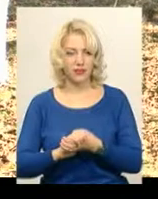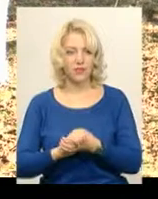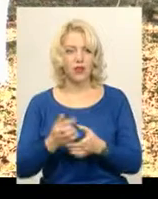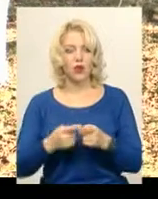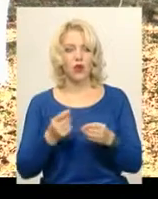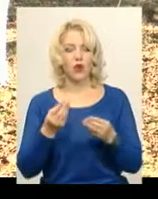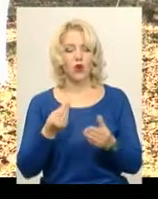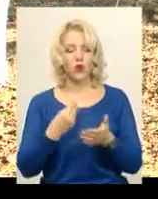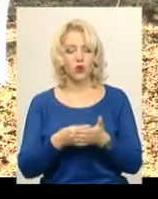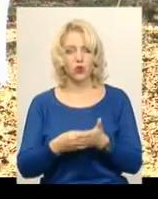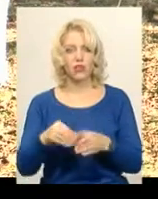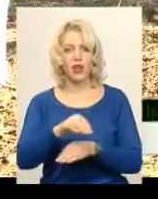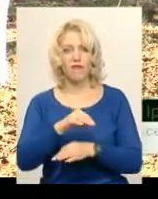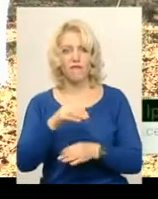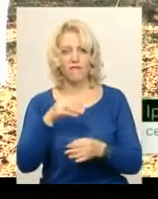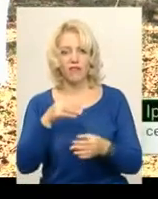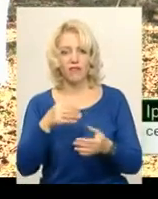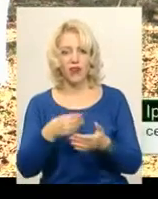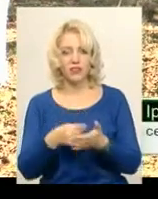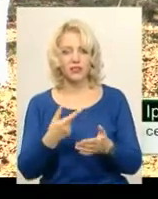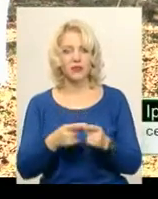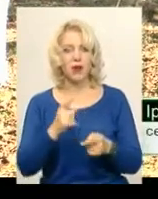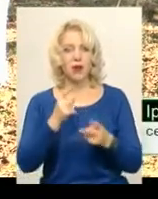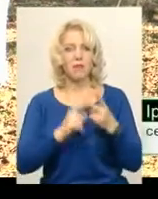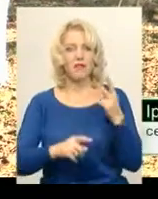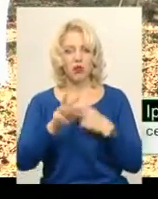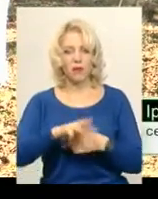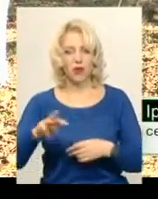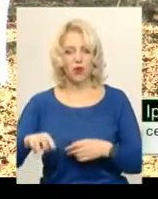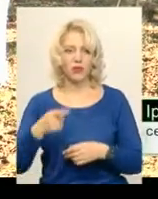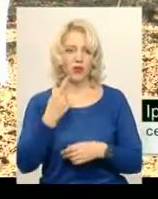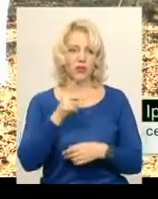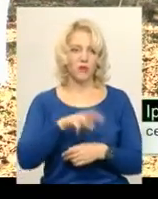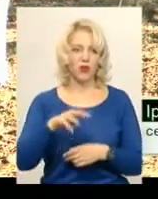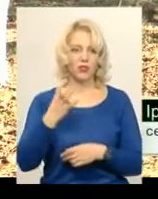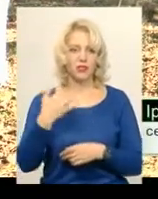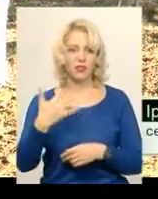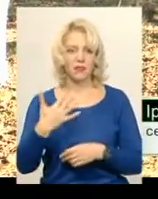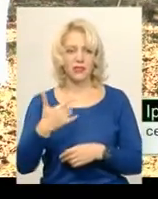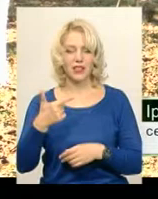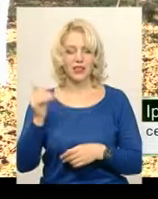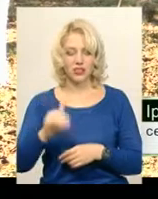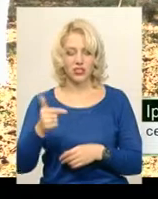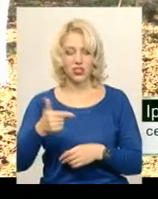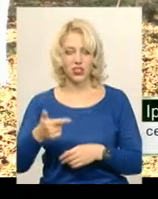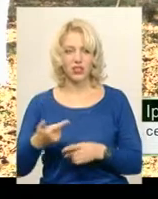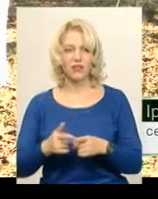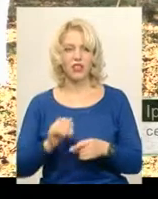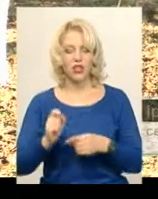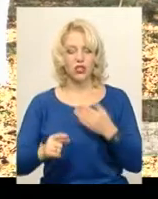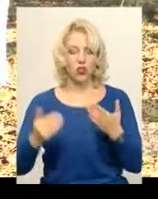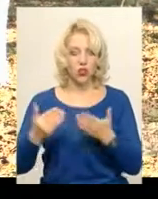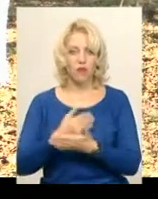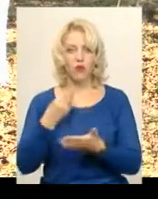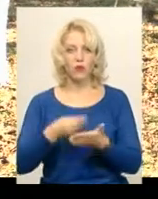Кошторисна вартність такого проєкту складає до півтора мільйона, орієнтовно з 1 мільйон 450 тисяч гривень. І от з нового бюджетного року за